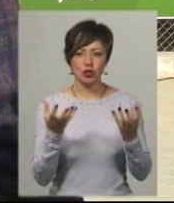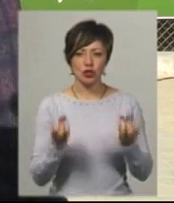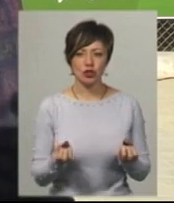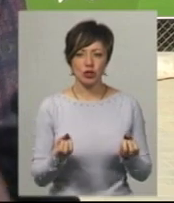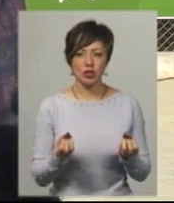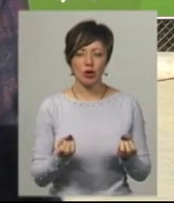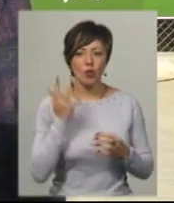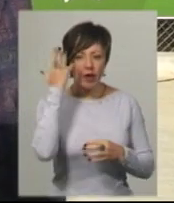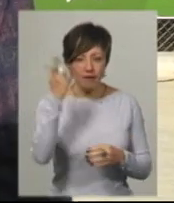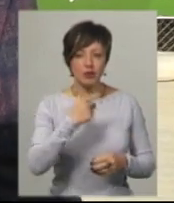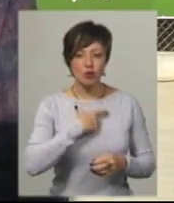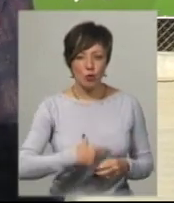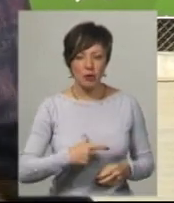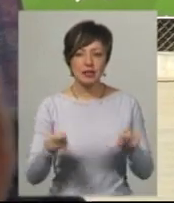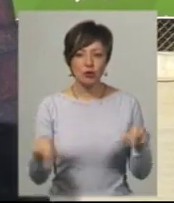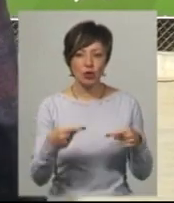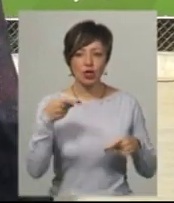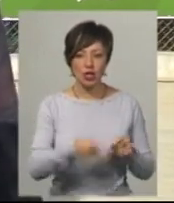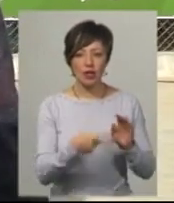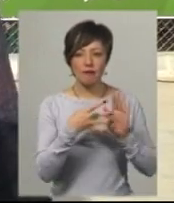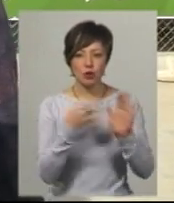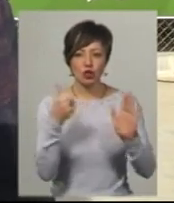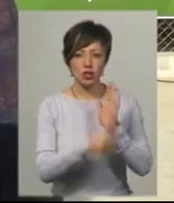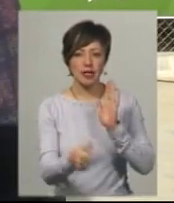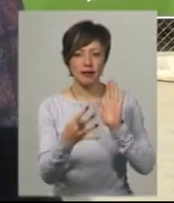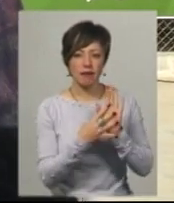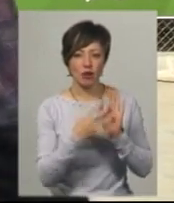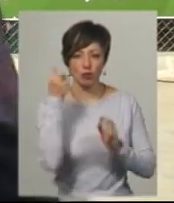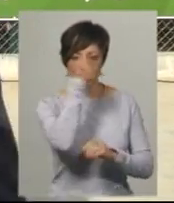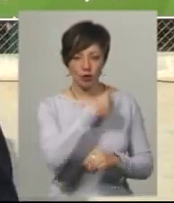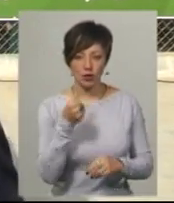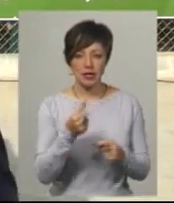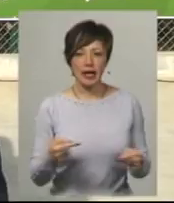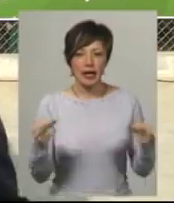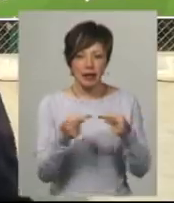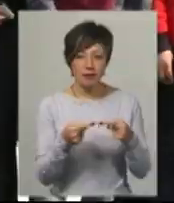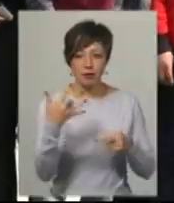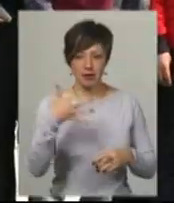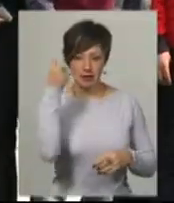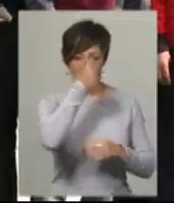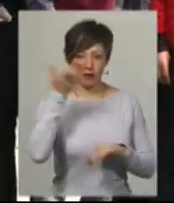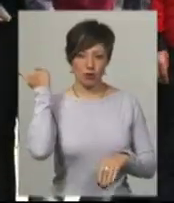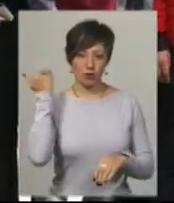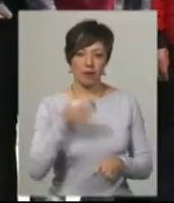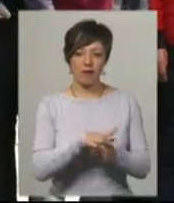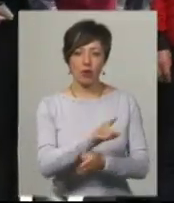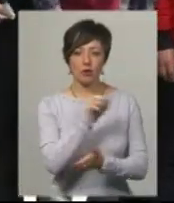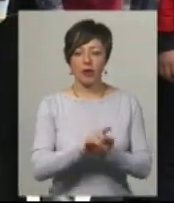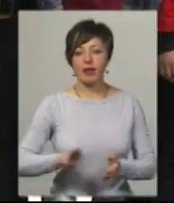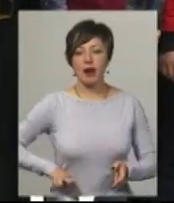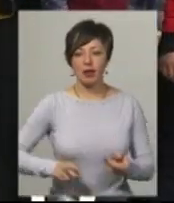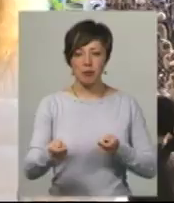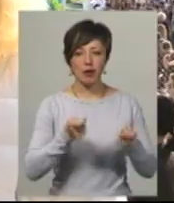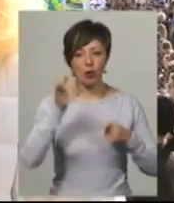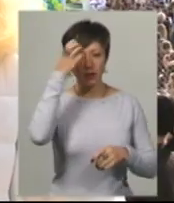уявіть собі, засноване в 1969 році, тобто рівно 50 років тому. Виконуюча обов'язки директора